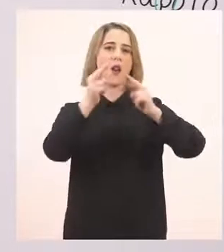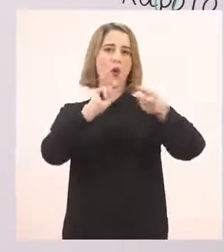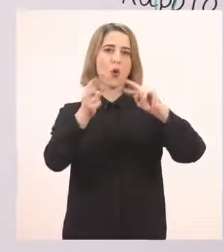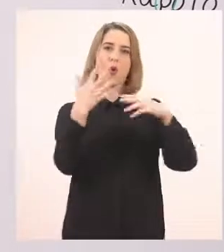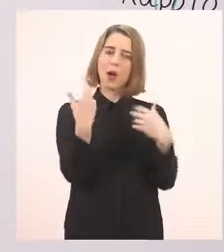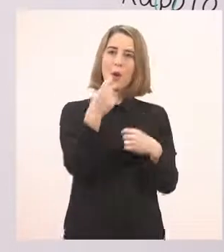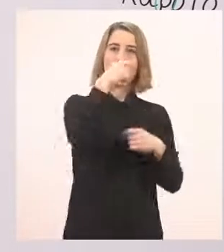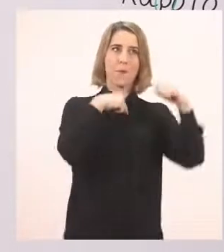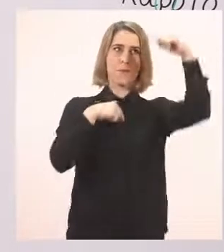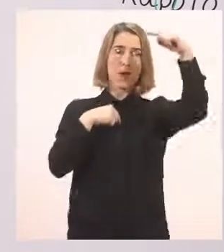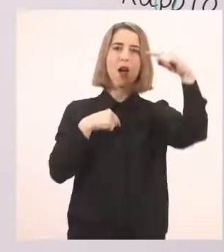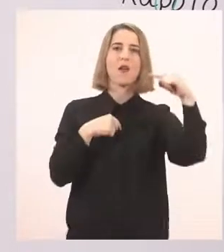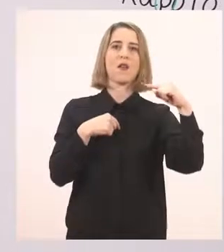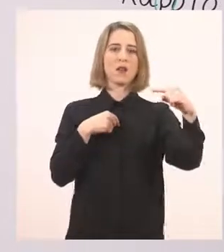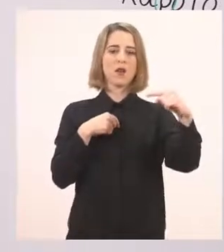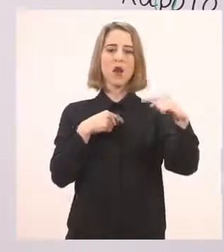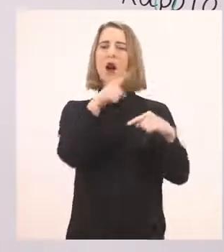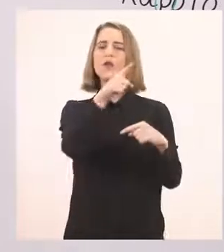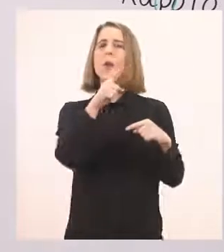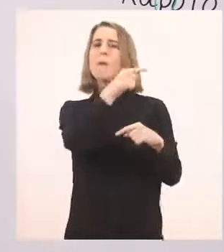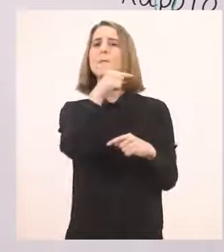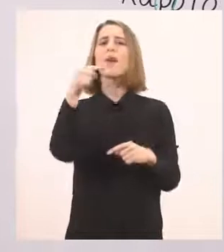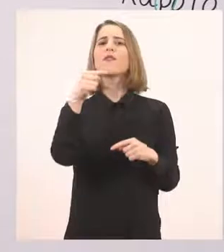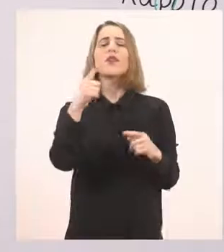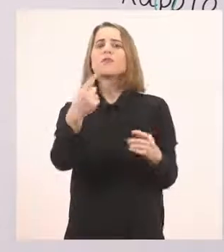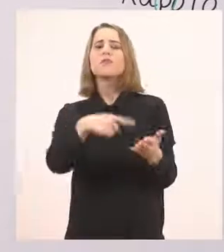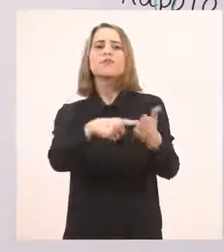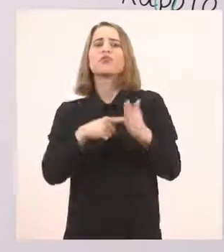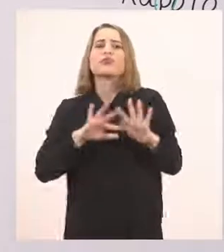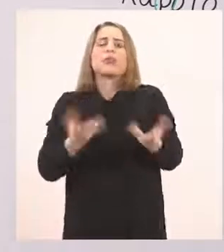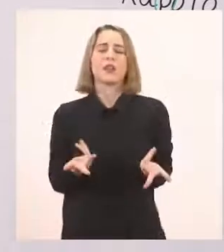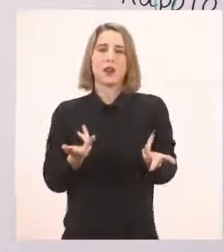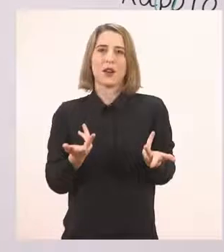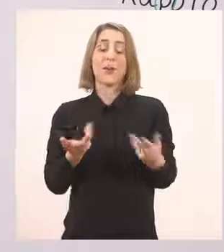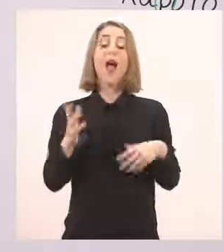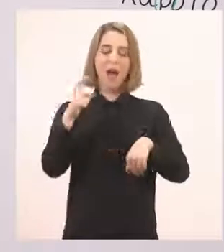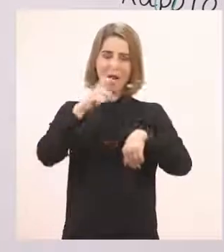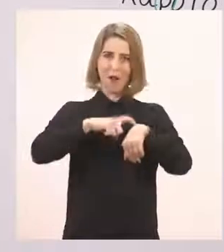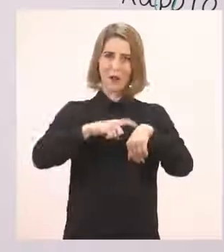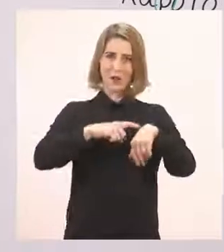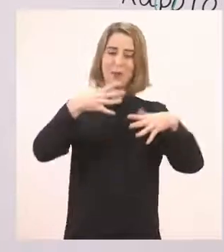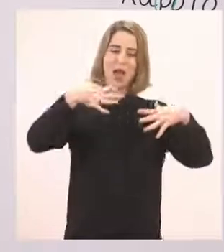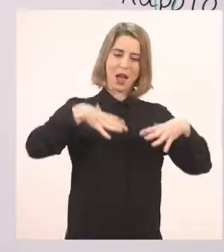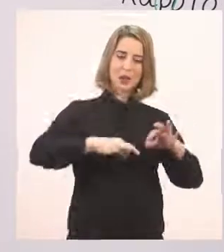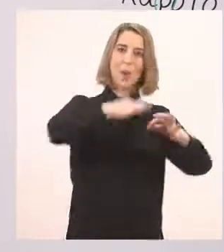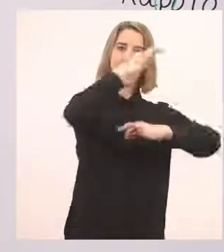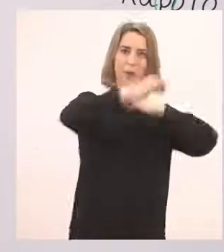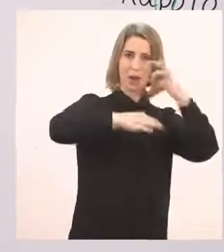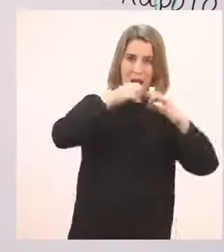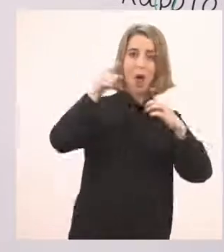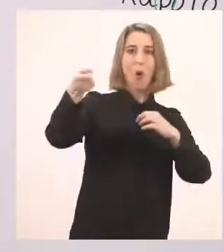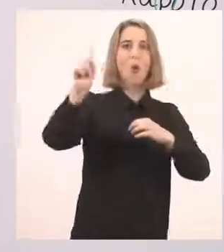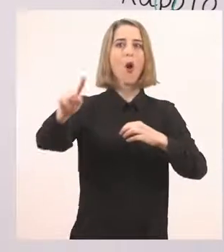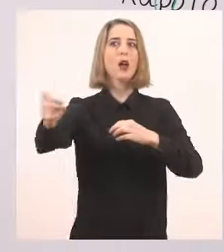και μία εδώ. Τι κάνει η παύλα διαλόγου, τι μας λέει, ότι κάποιος αρχίζει να μιλά και μετά